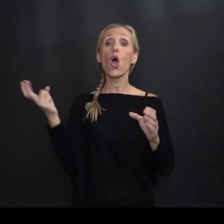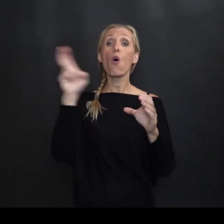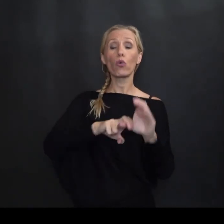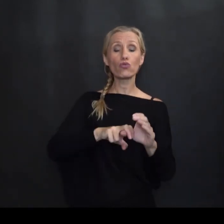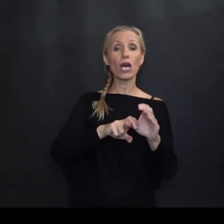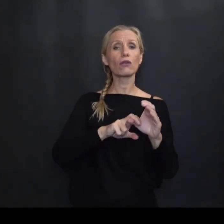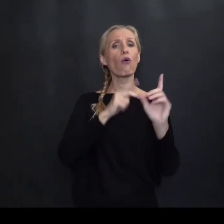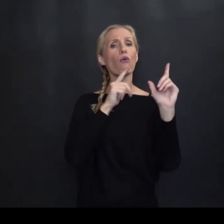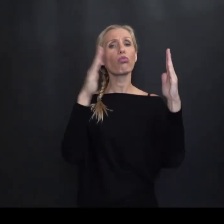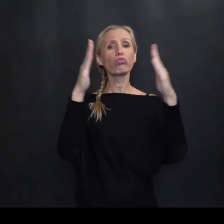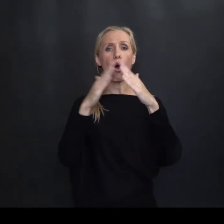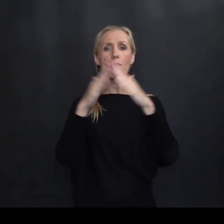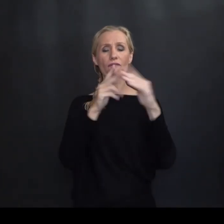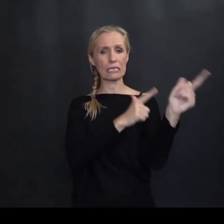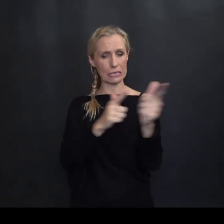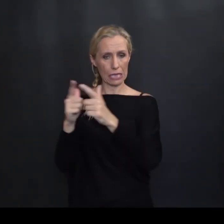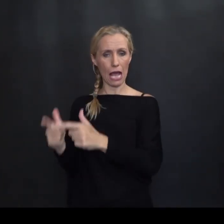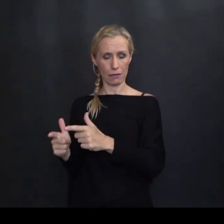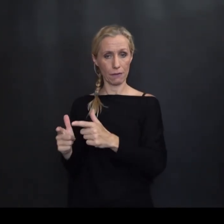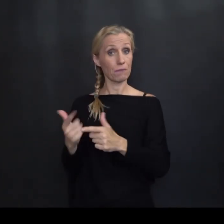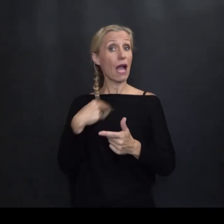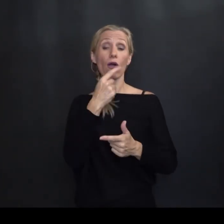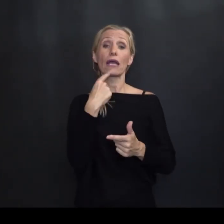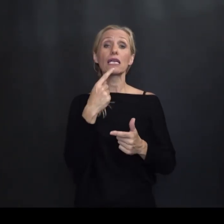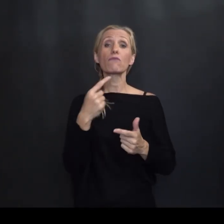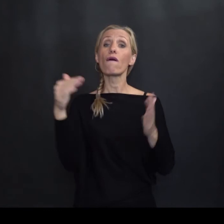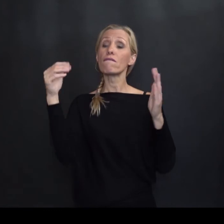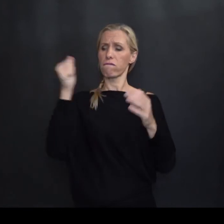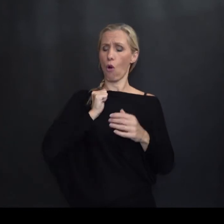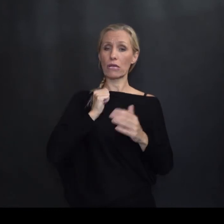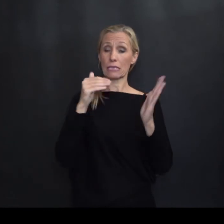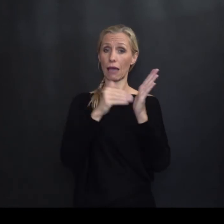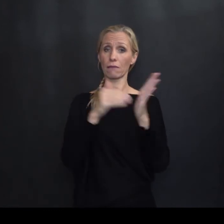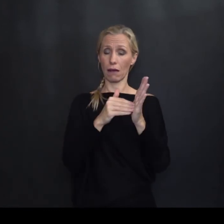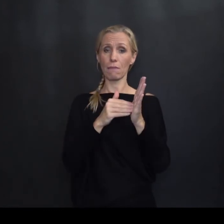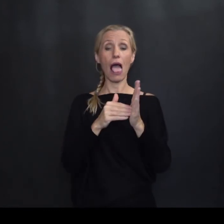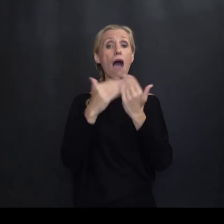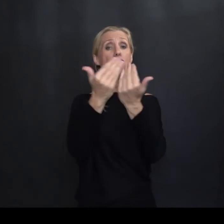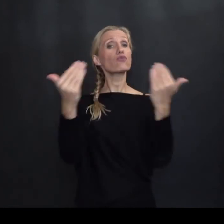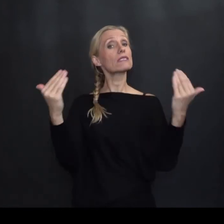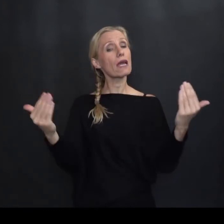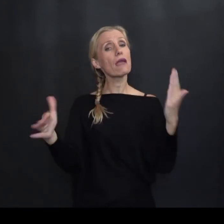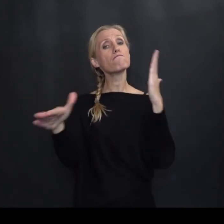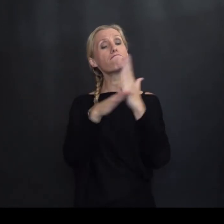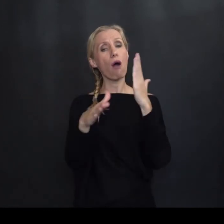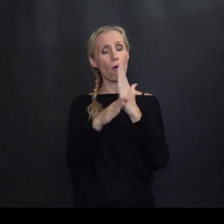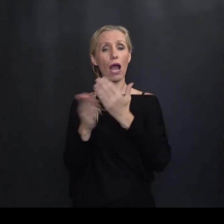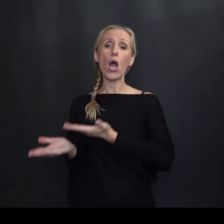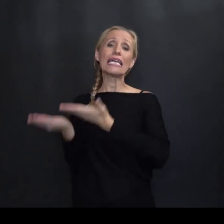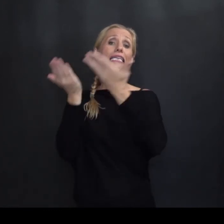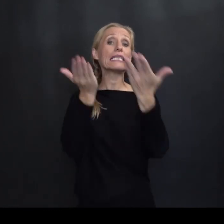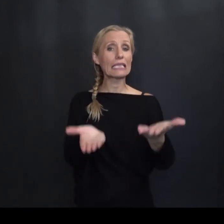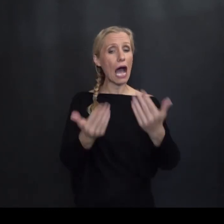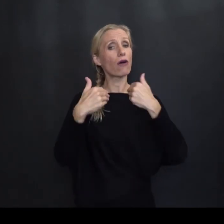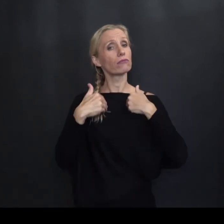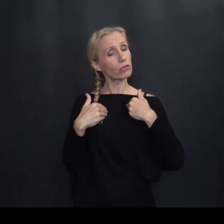sudjelovao U domovinskom ratu Kako smo rekli Za potrebe vojske Evo i muzej je Na neki način Dao